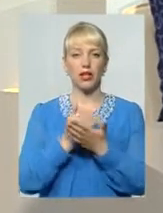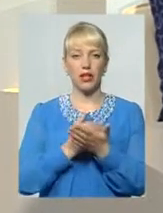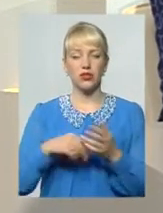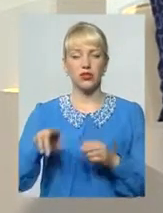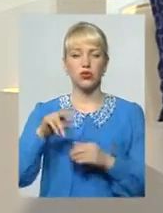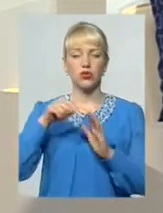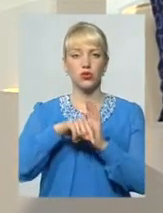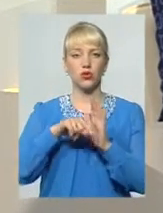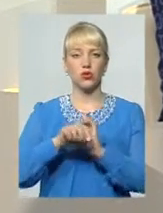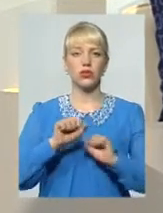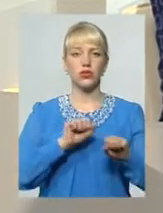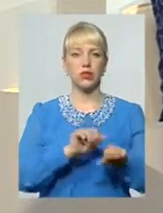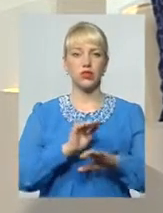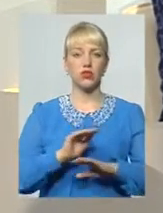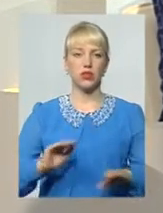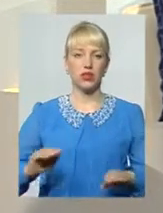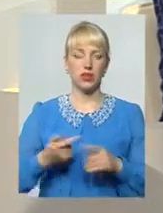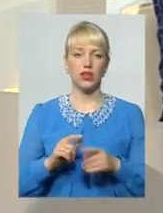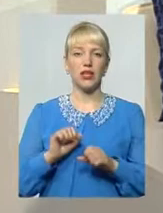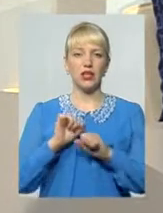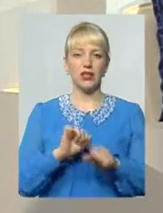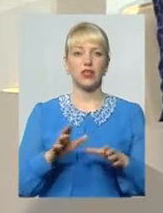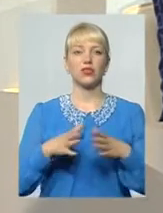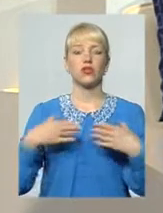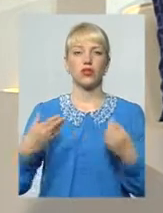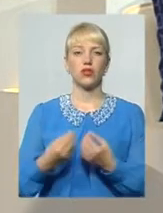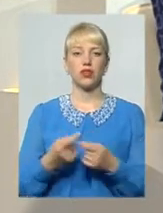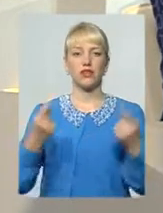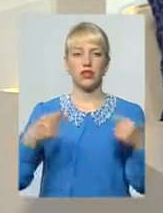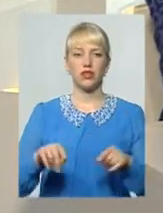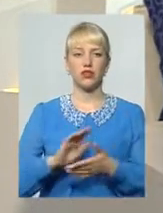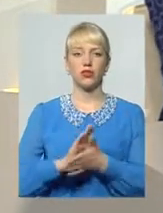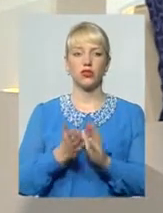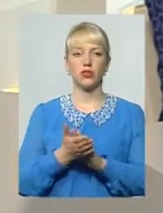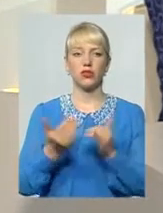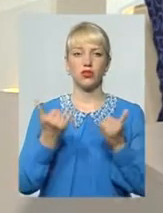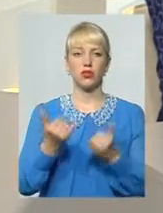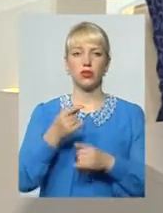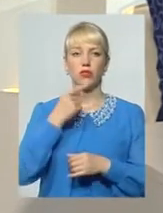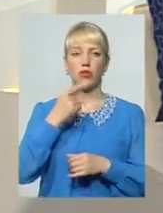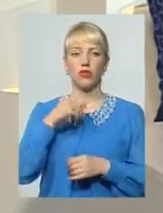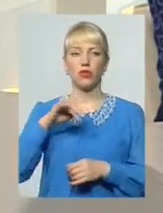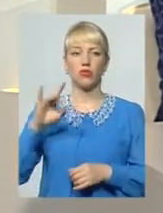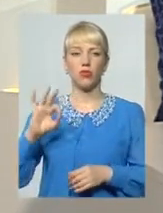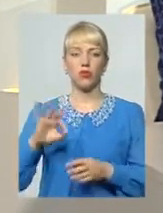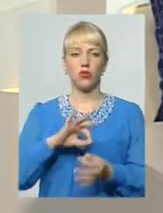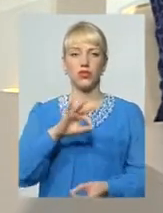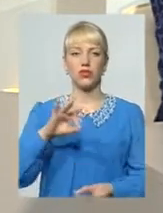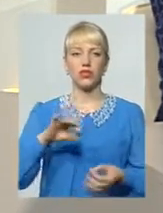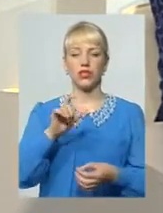захисту дітей, захисту родин В кризових ситуаціях І сьогодні поговоримо про сирід